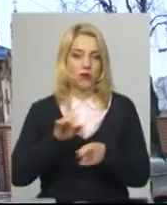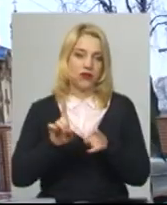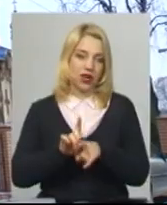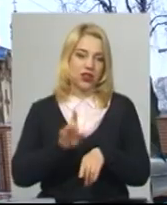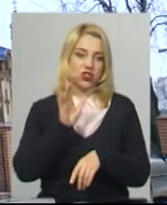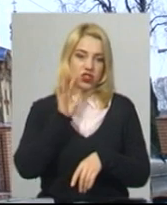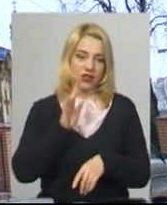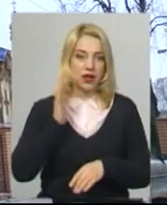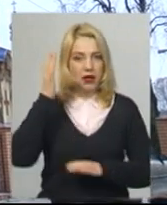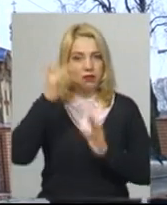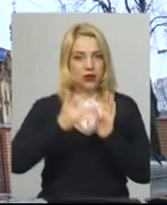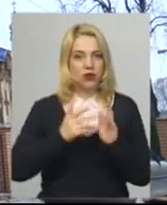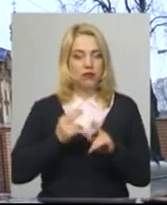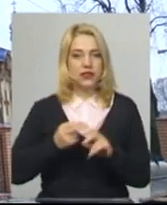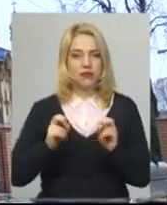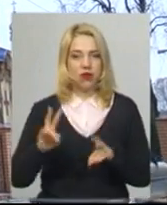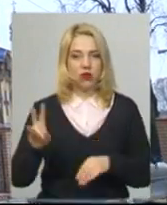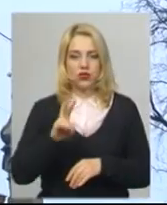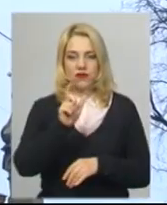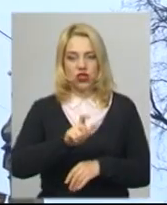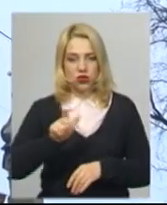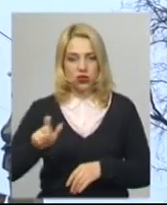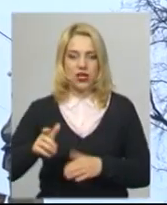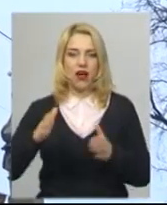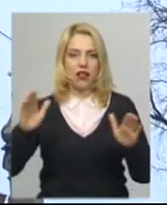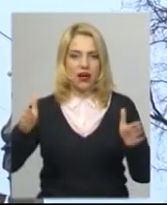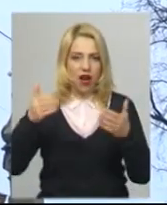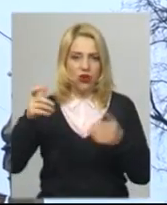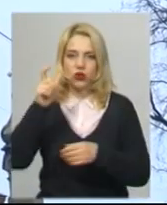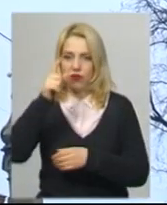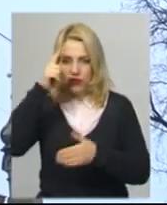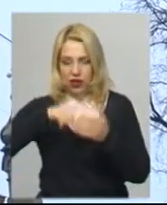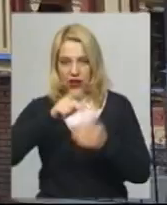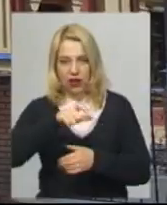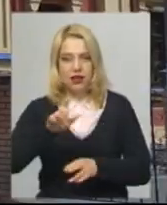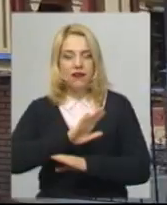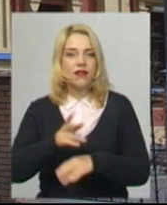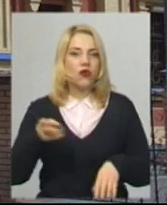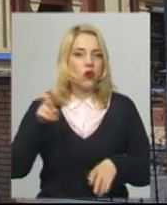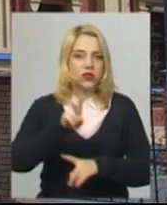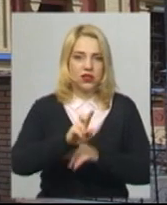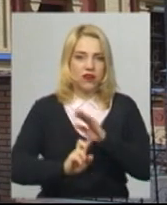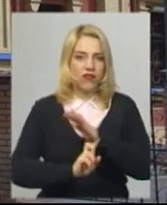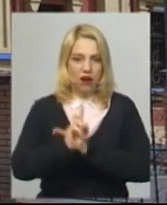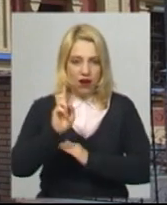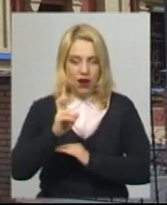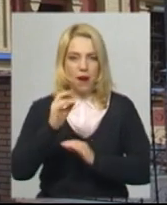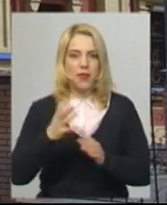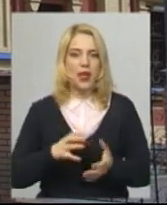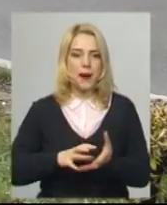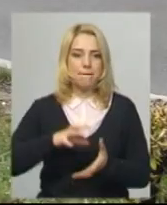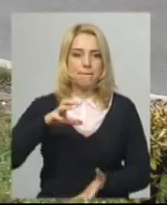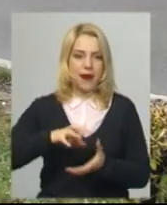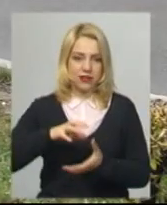час. З метою безпеки священнослужителі закликають віряни ходити до храмів на Пасху, розповідає настоятель храму, мучеників благовірних